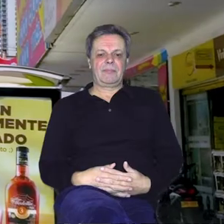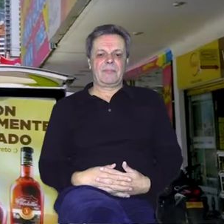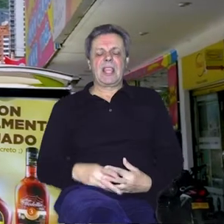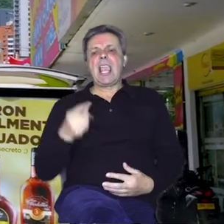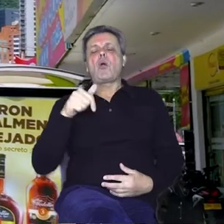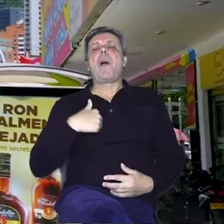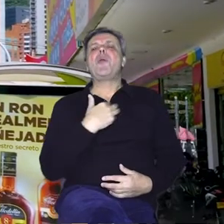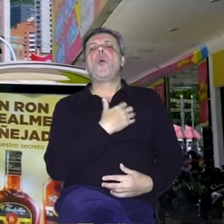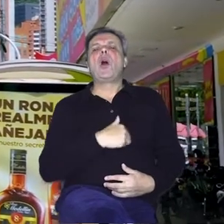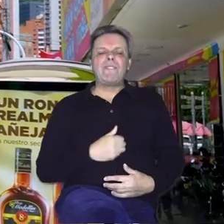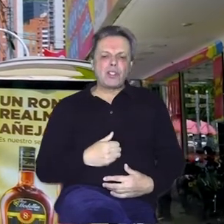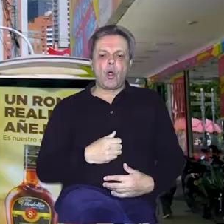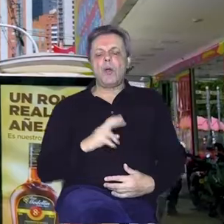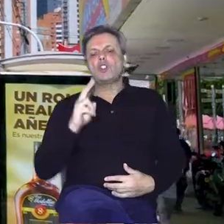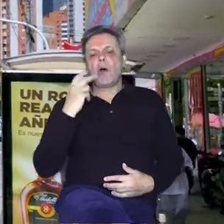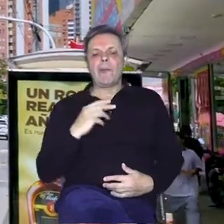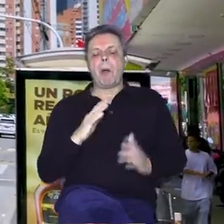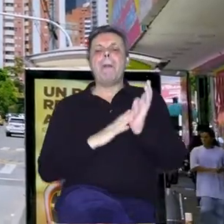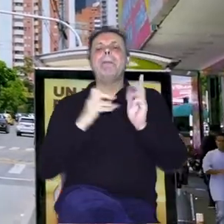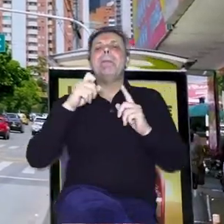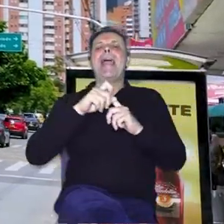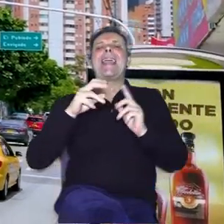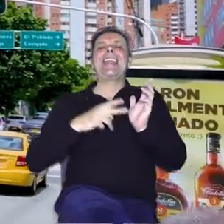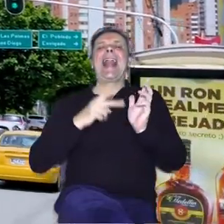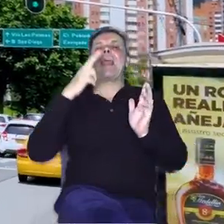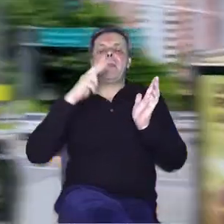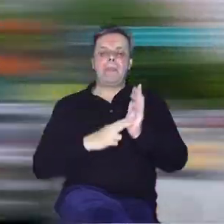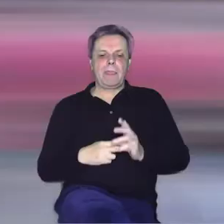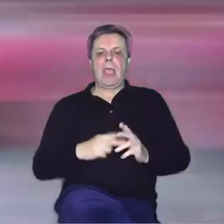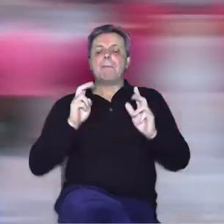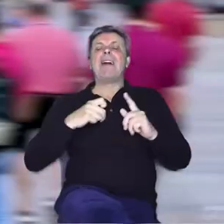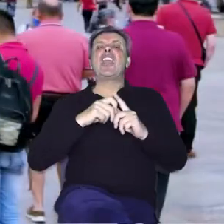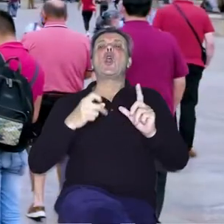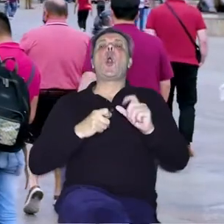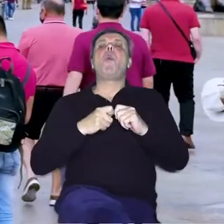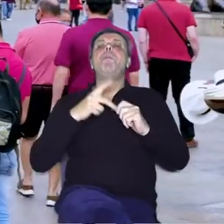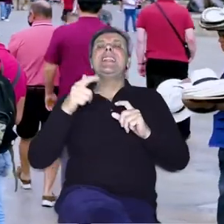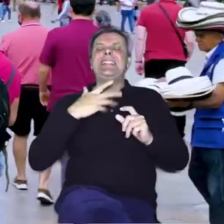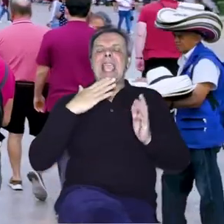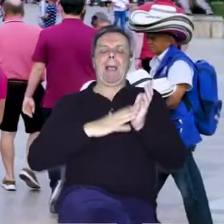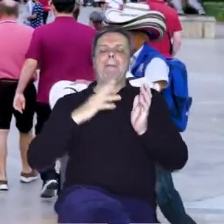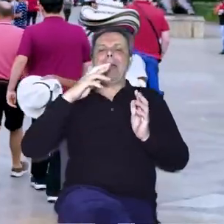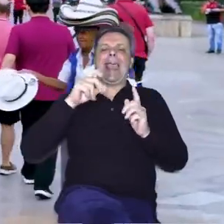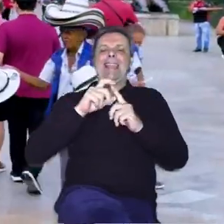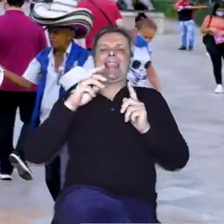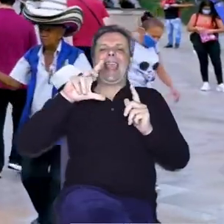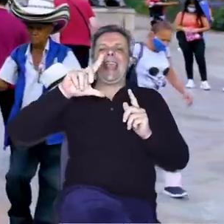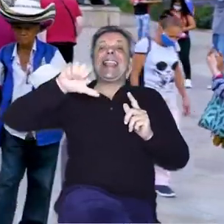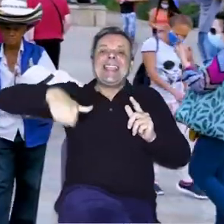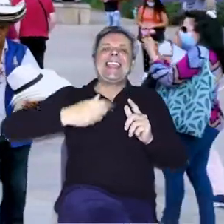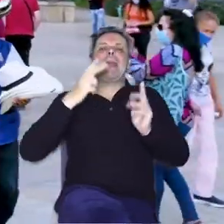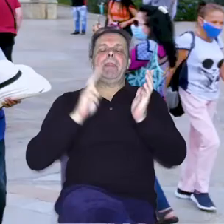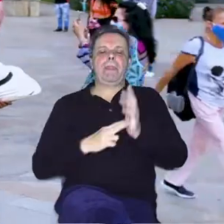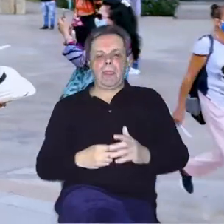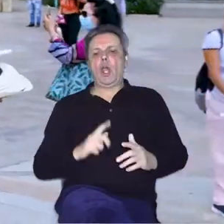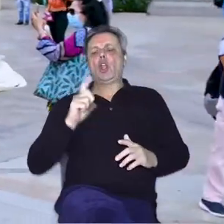Iako ga mi u Hrvatskoj obično zovemo Medelin ili Medellin, pravi kolumbijci ga zovu Medellin. Medellin je drugi po